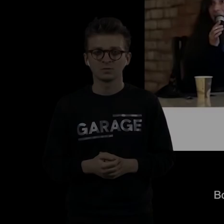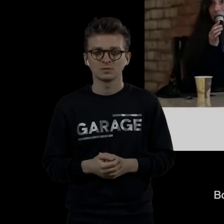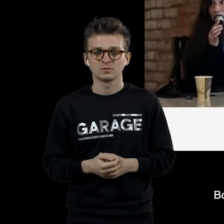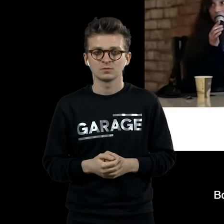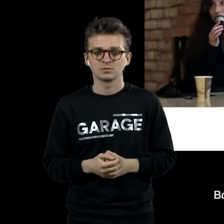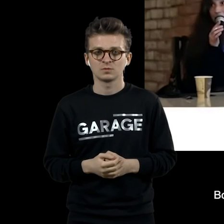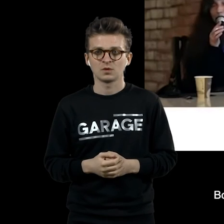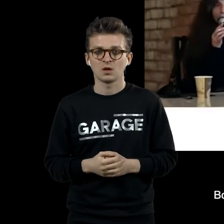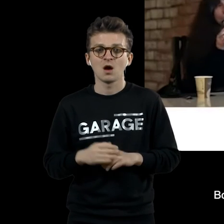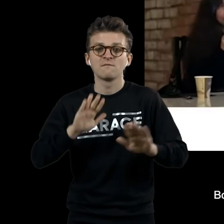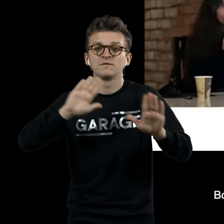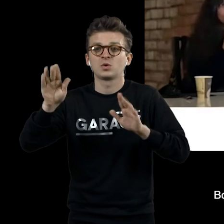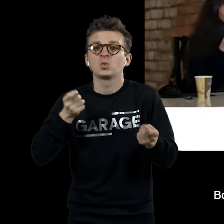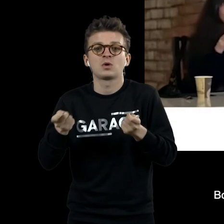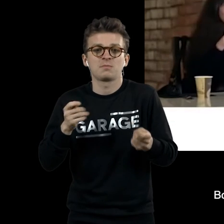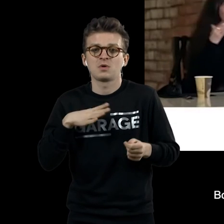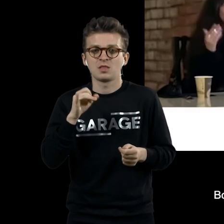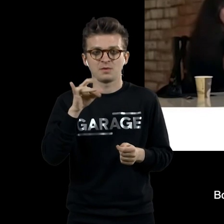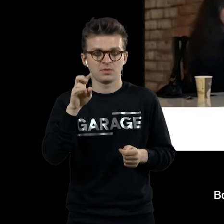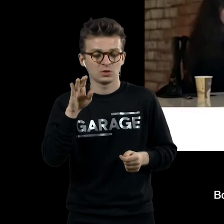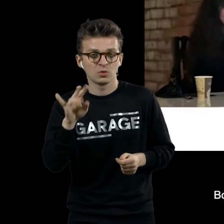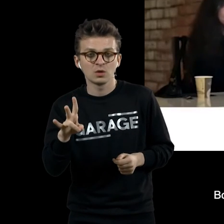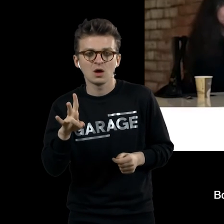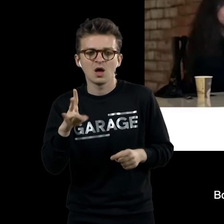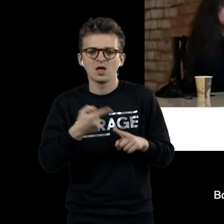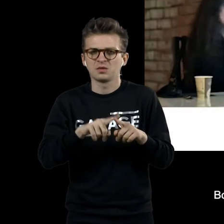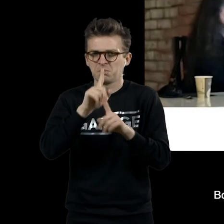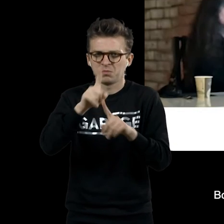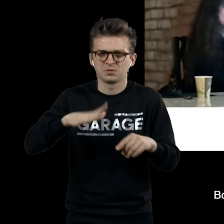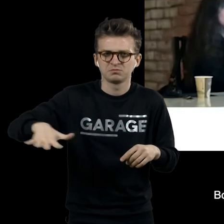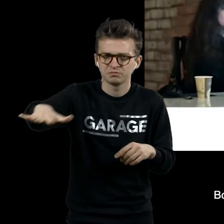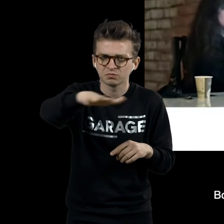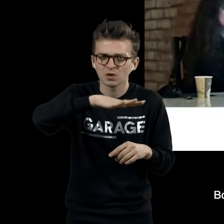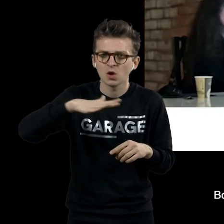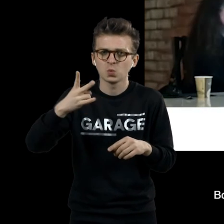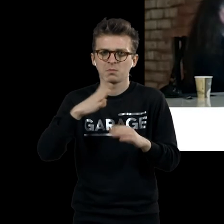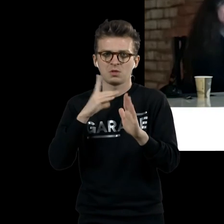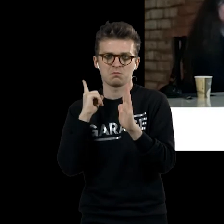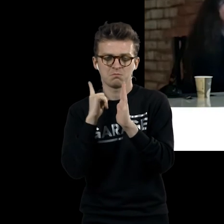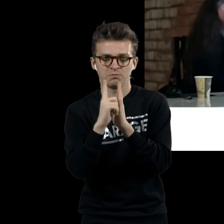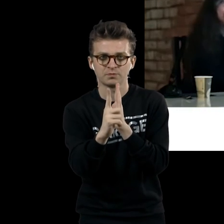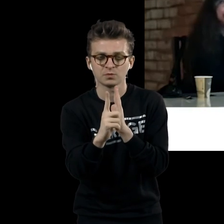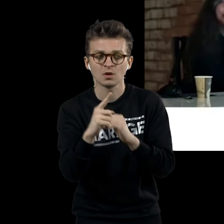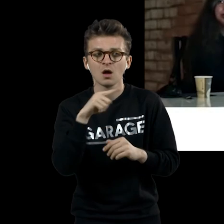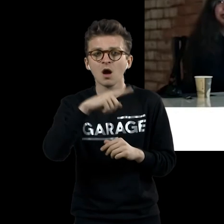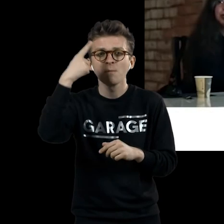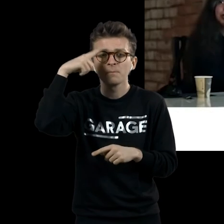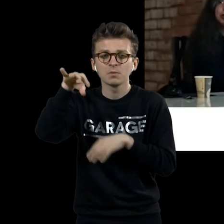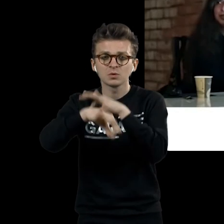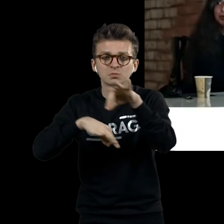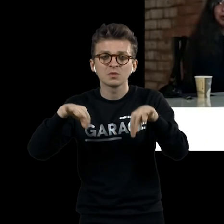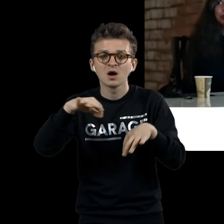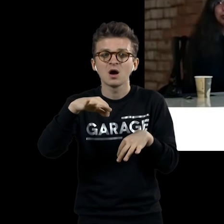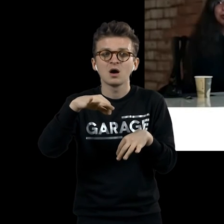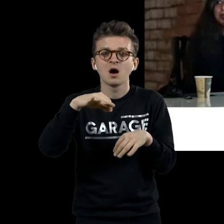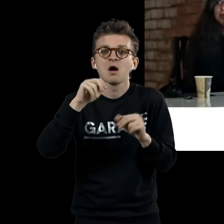Выставки куратором, который был Андрея Бретон, вот такое странное пространство, через которое надо пройти, он разрабатывает свою систему, как